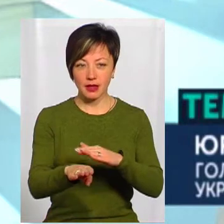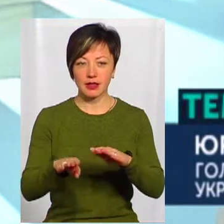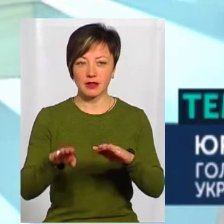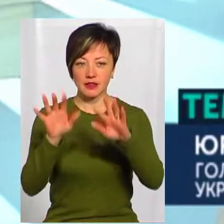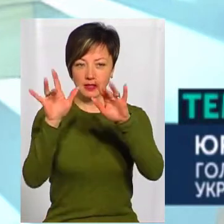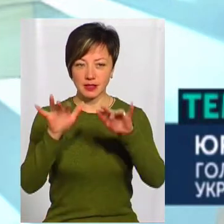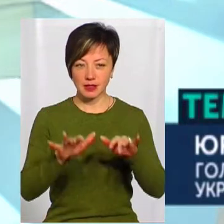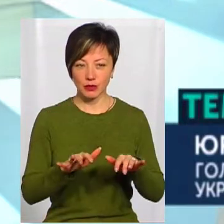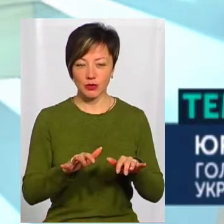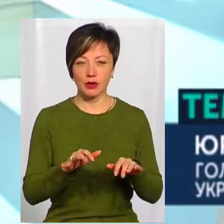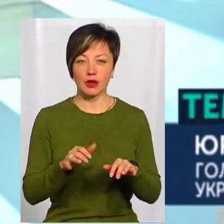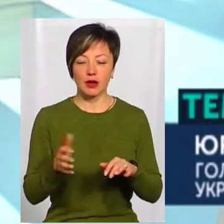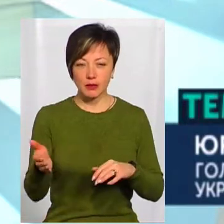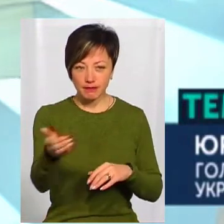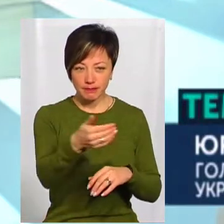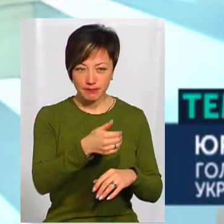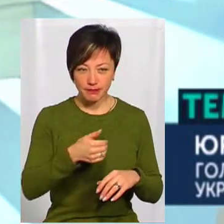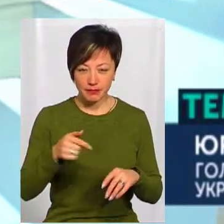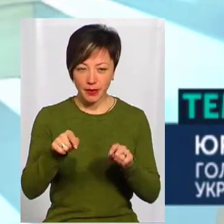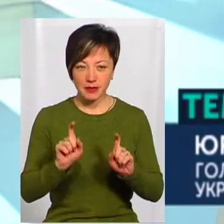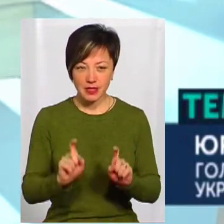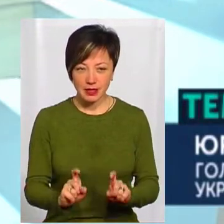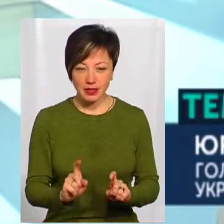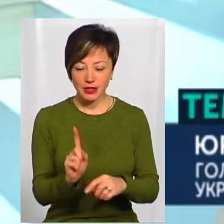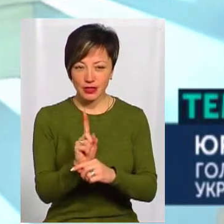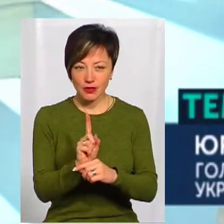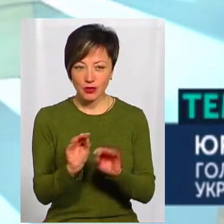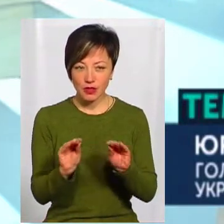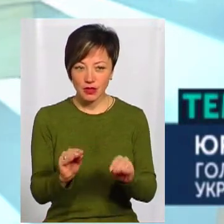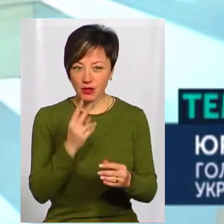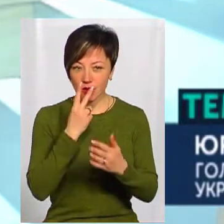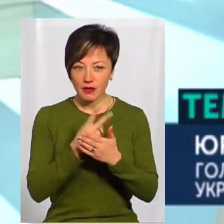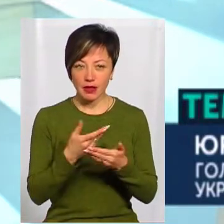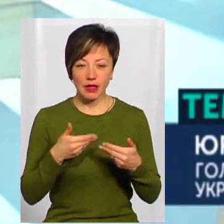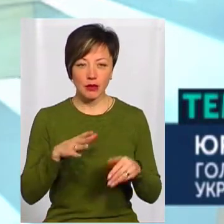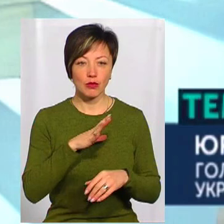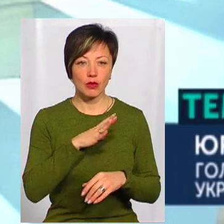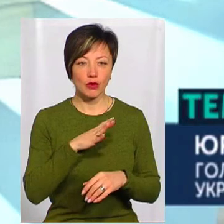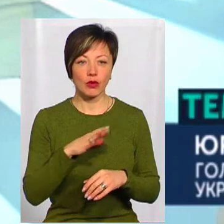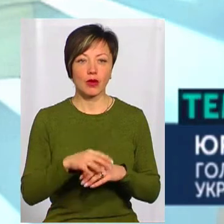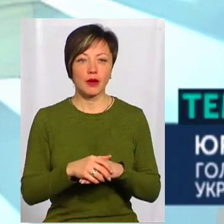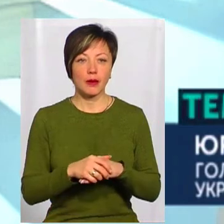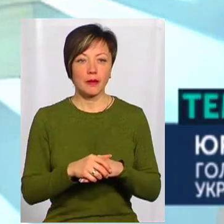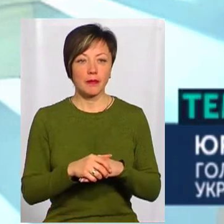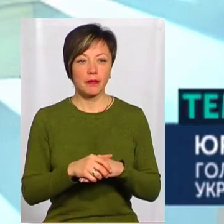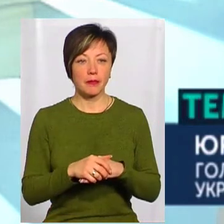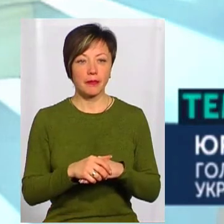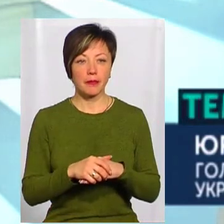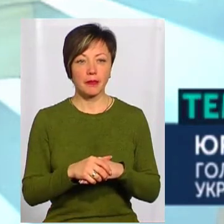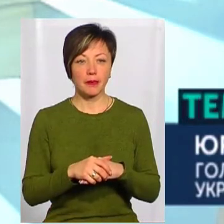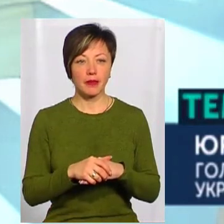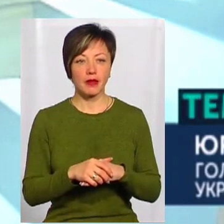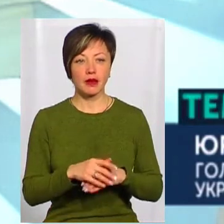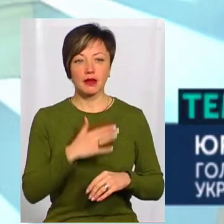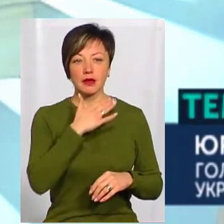Ми їх рили, мало того, що ми там сиділи, свічку ставили, щоб видно, нам було щось забавлятися. Ми